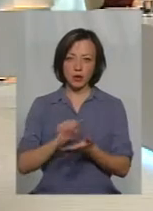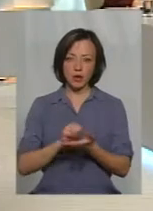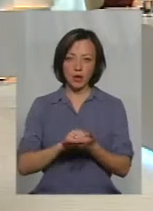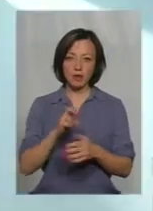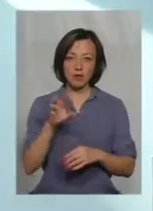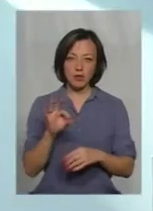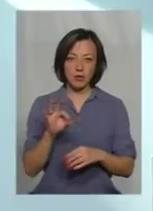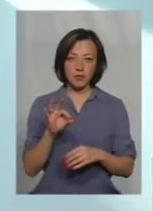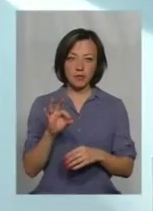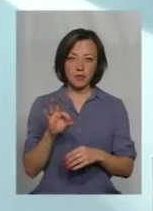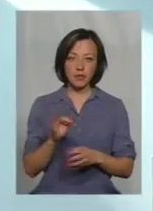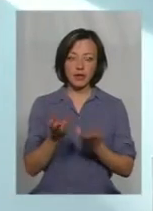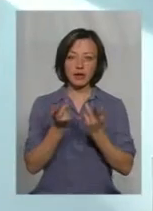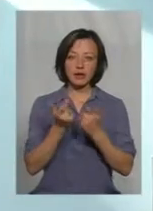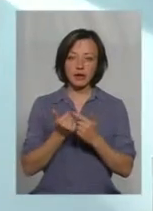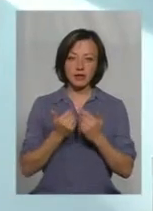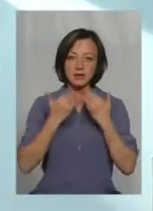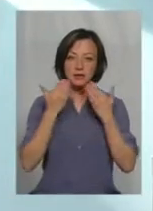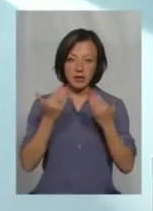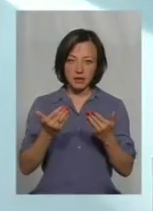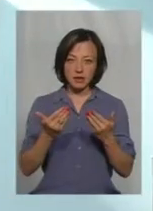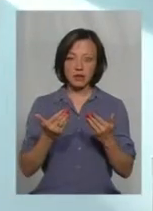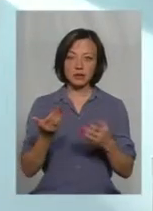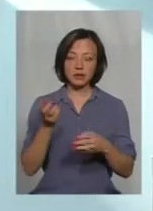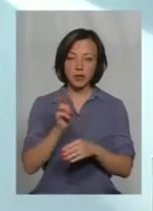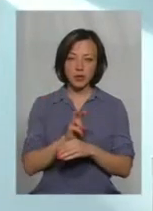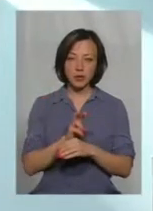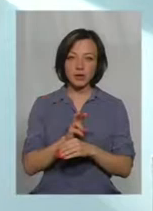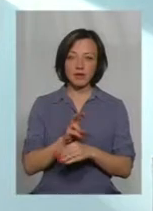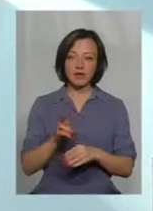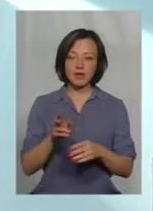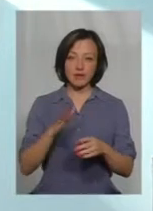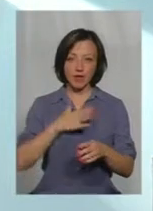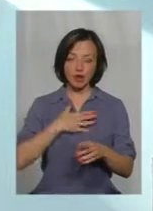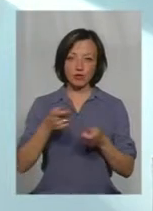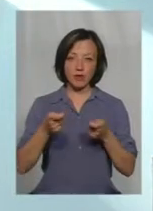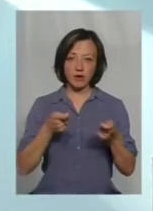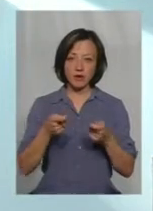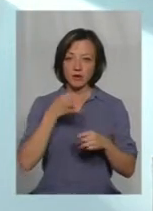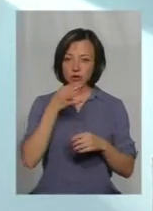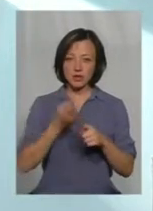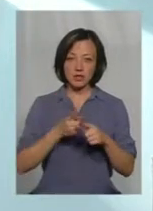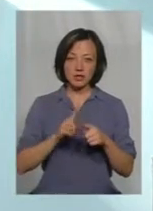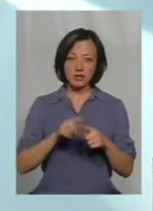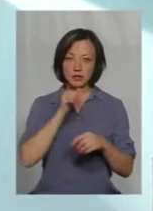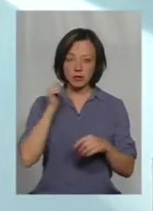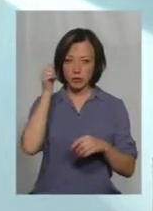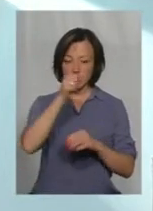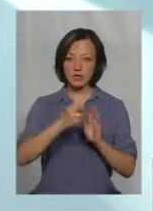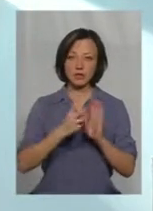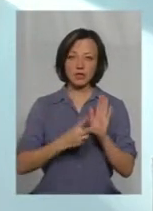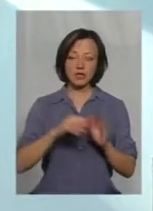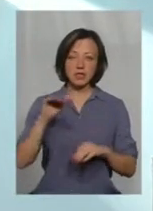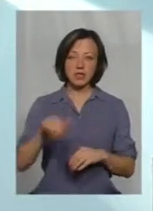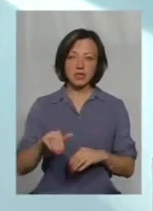та кількість звернень, які приходять в департамент, я вам скажу, що за минулий рік тільки 17